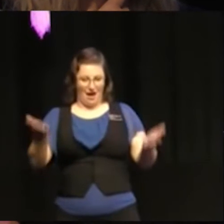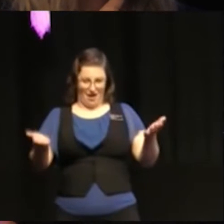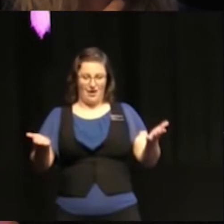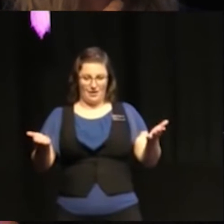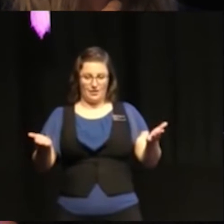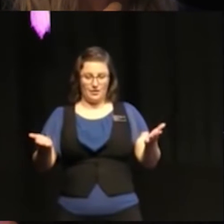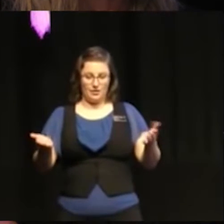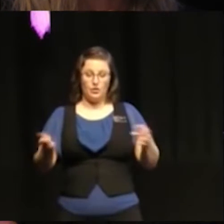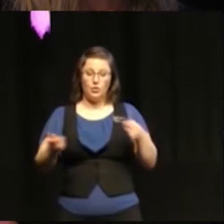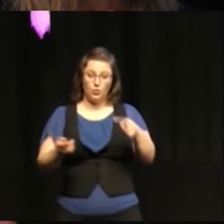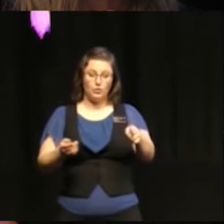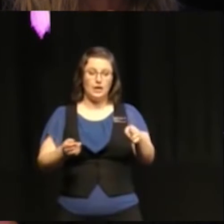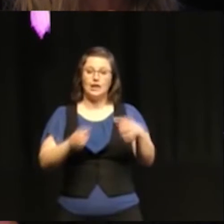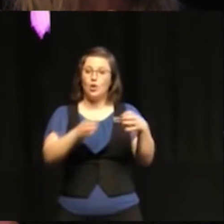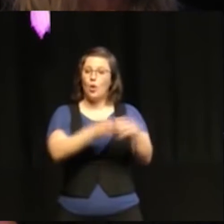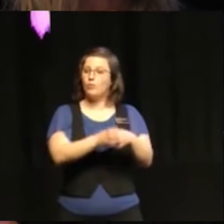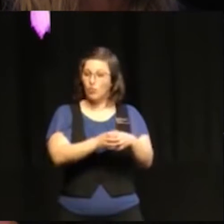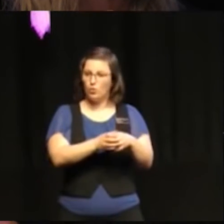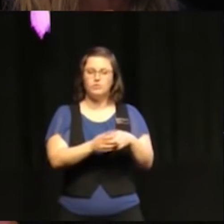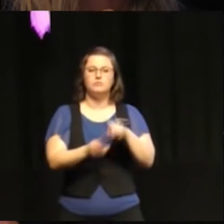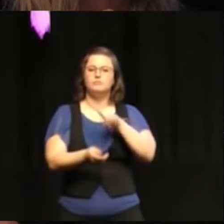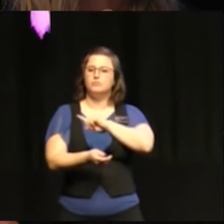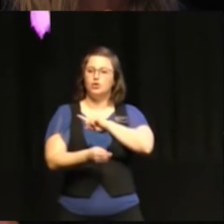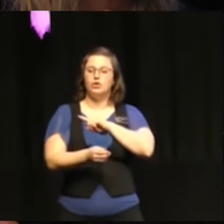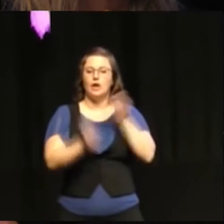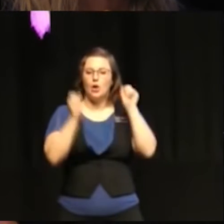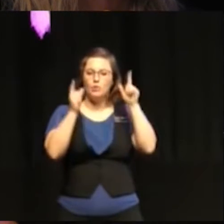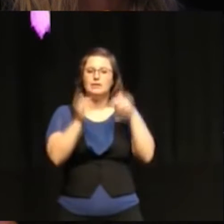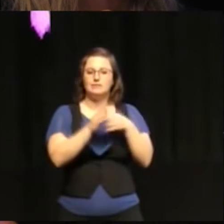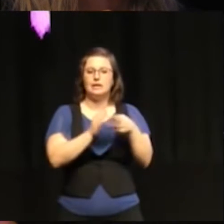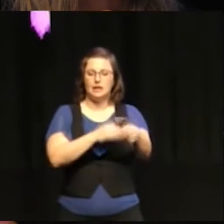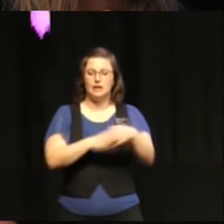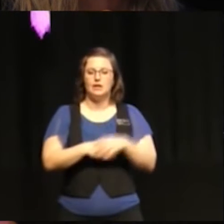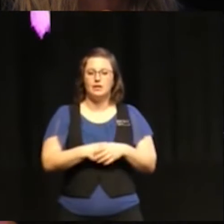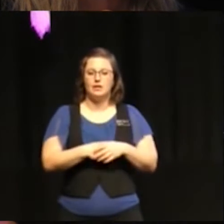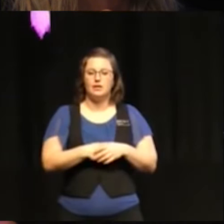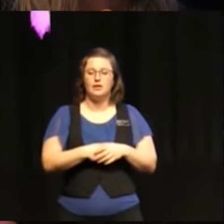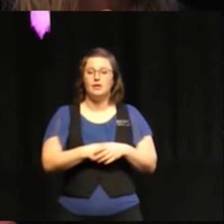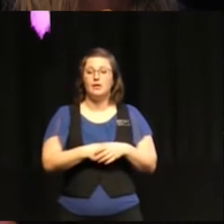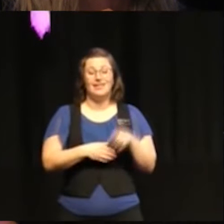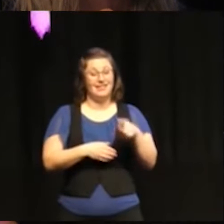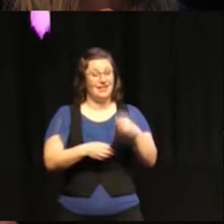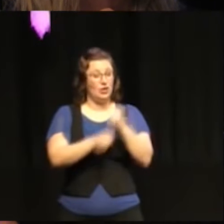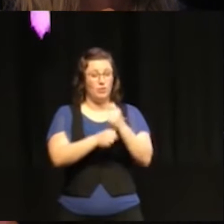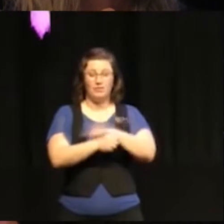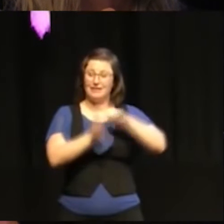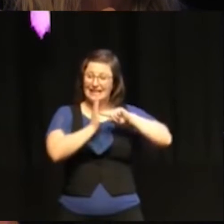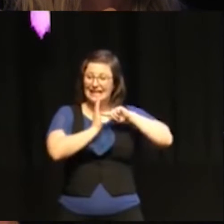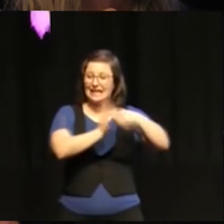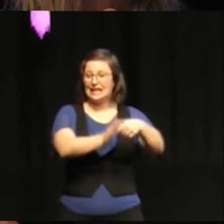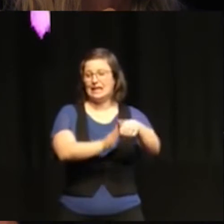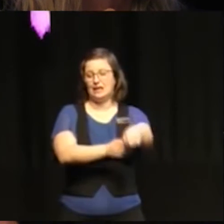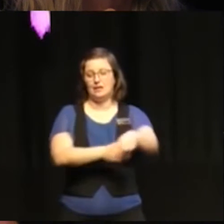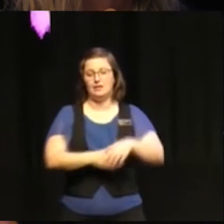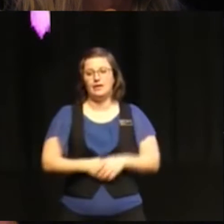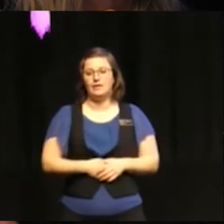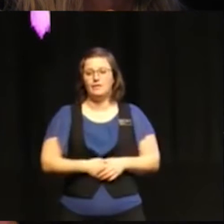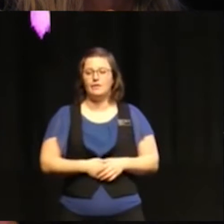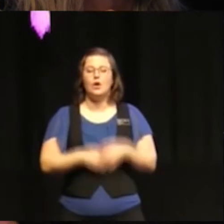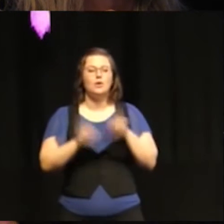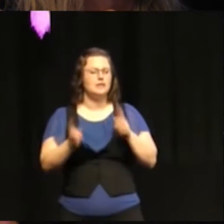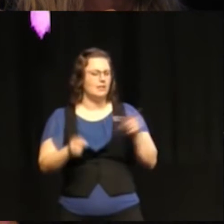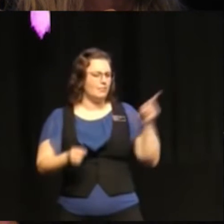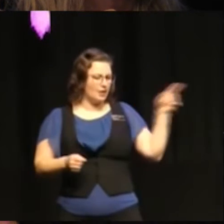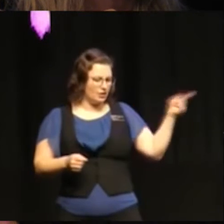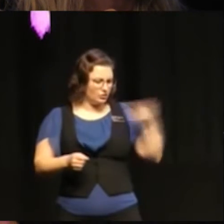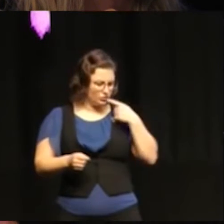Och den har blivit väldigt uppmärksammad. det arbetet har vi, jobbar vi väldigt intensivt med. Och nu också det som du var inne